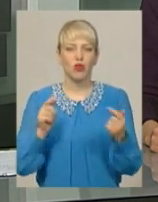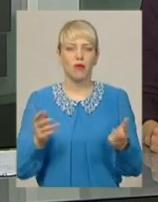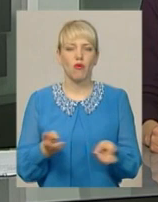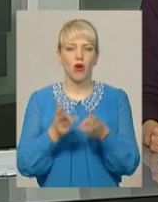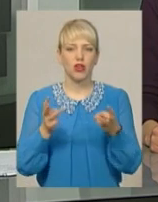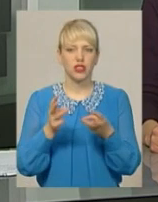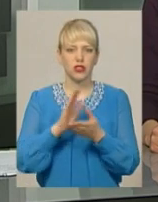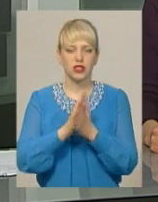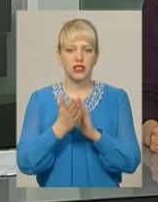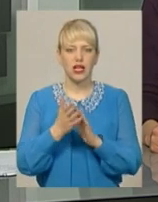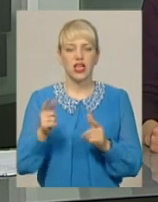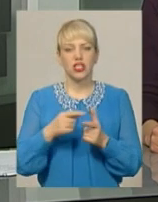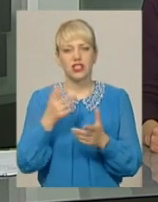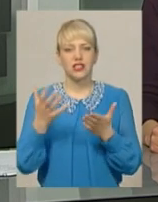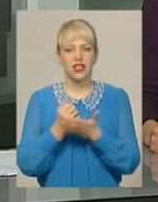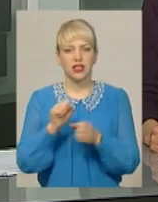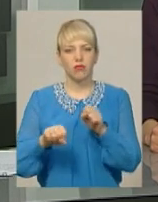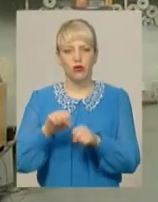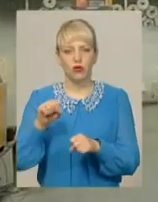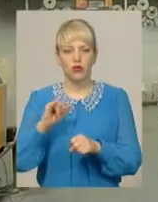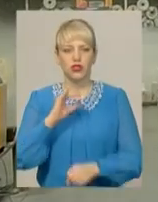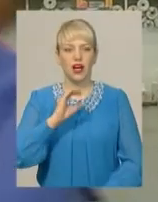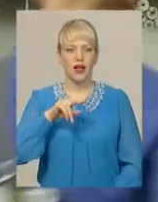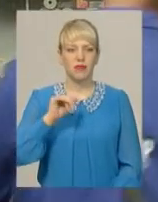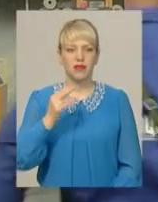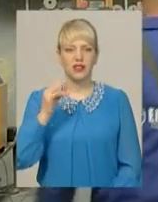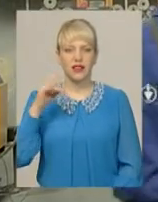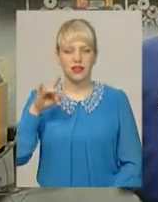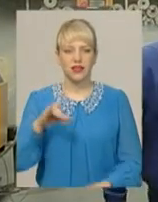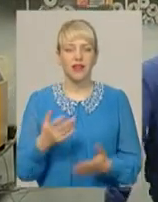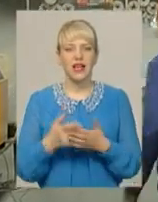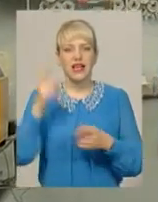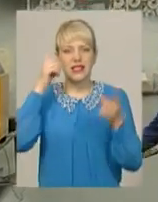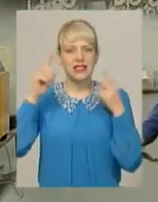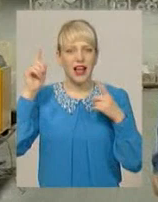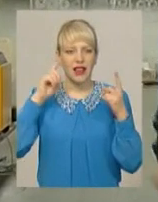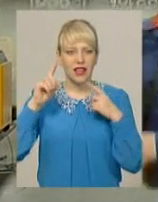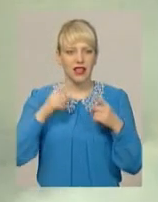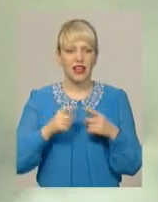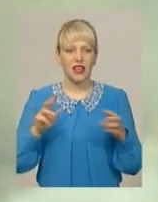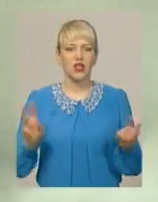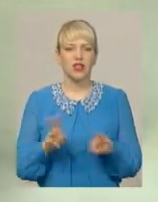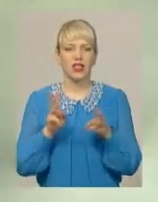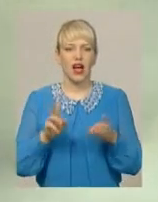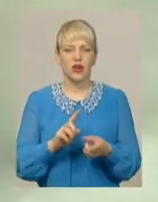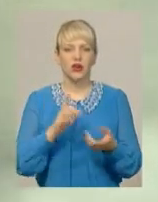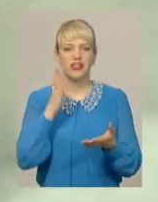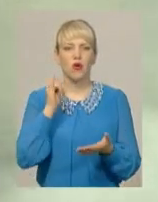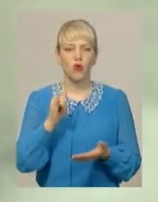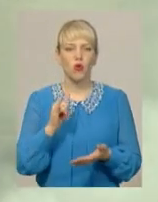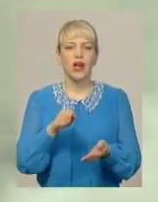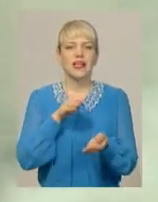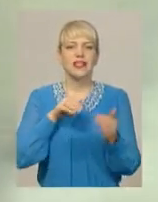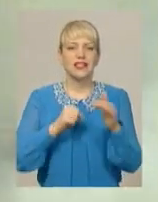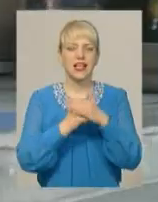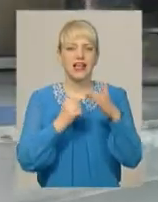порушення в епіцентрі, розповість Юрій Курочка. З легендою загоряння сталося в одному із складських приміщень гіпермаркету. Співробітники